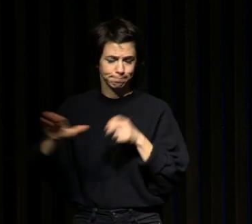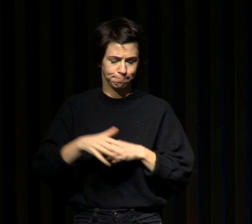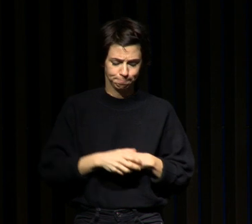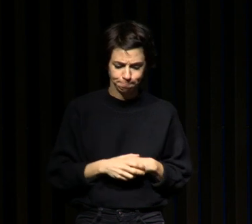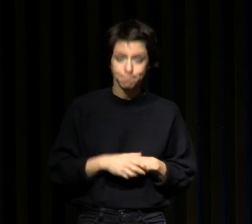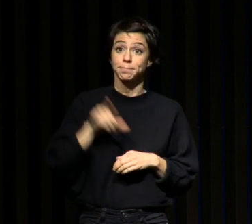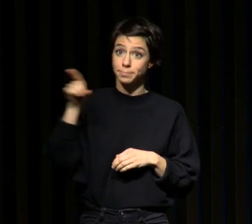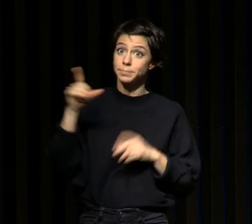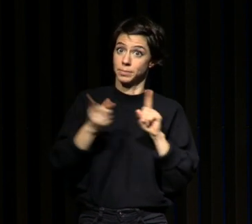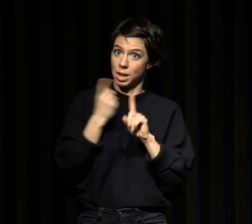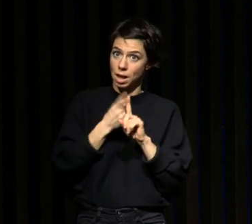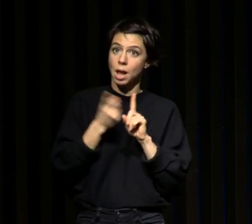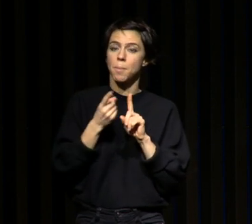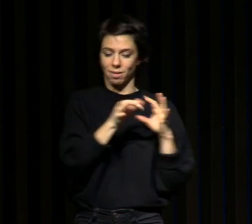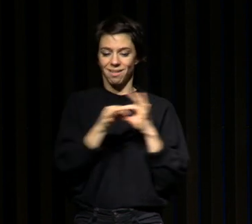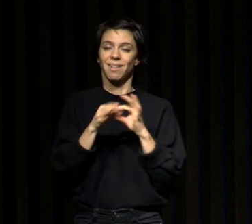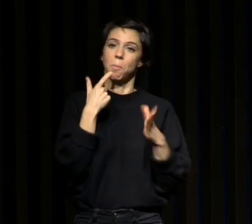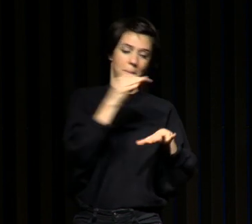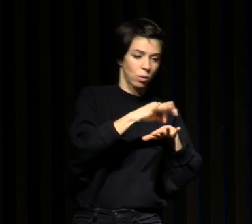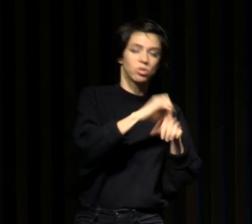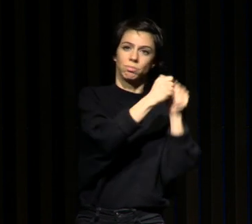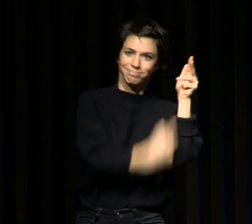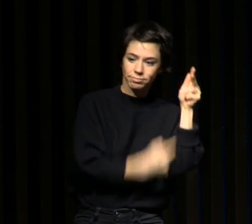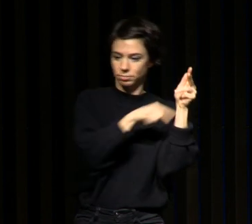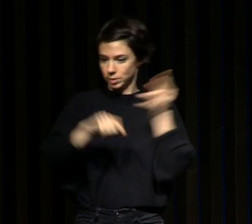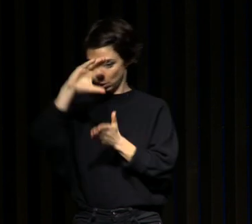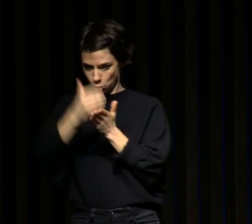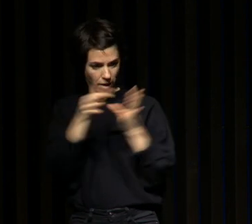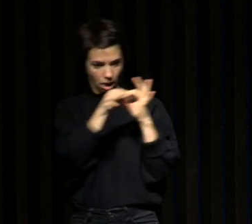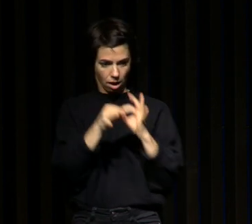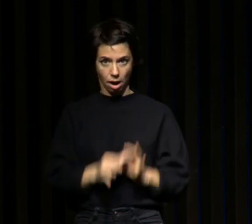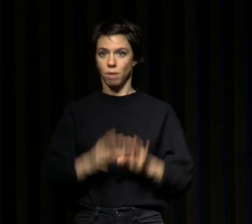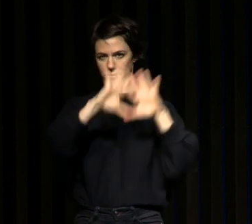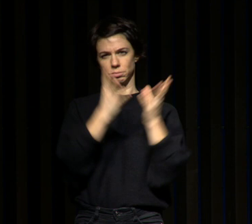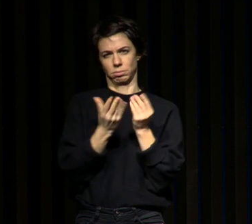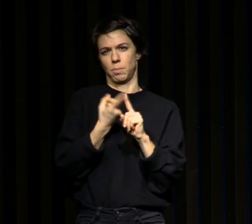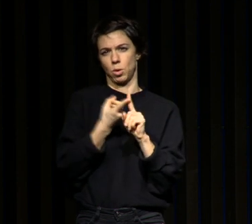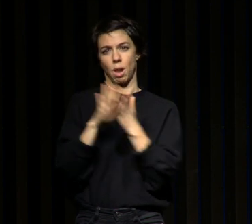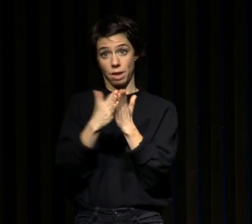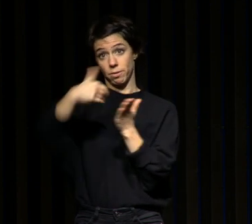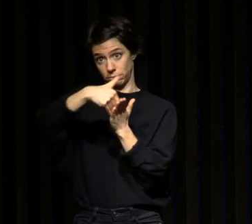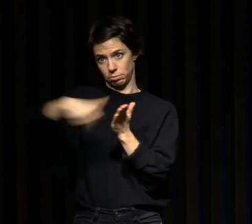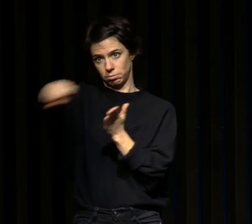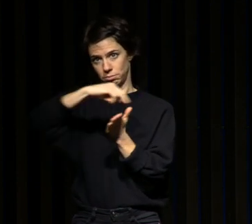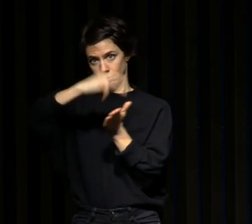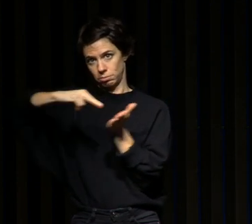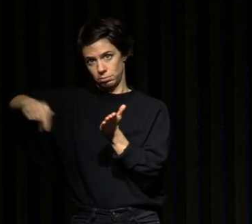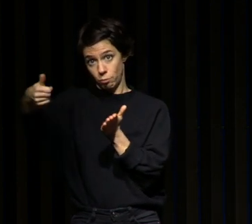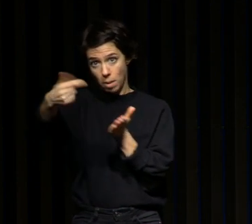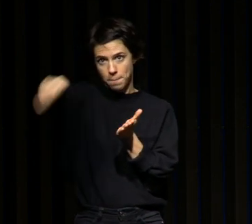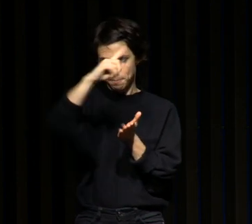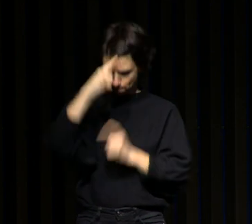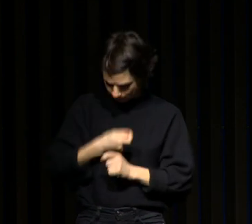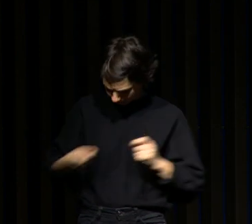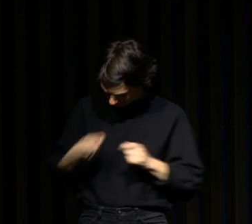organiques du sommeil elle est importante à connaître j'en parle dans mon livre c'est justement l'intérêt de savoir quel dormeur vous êtes c'est de clarifier